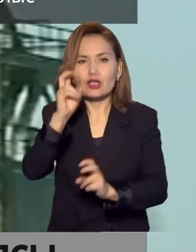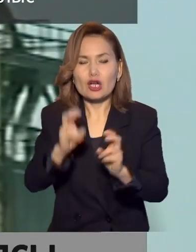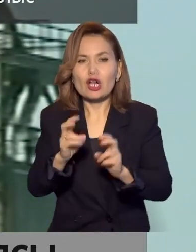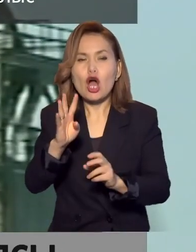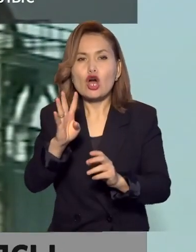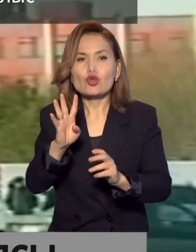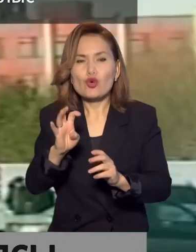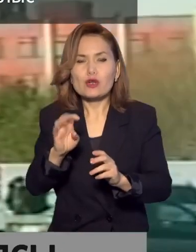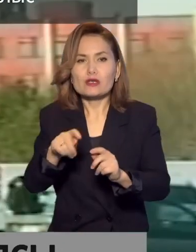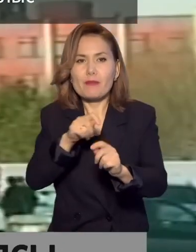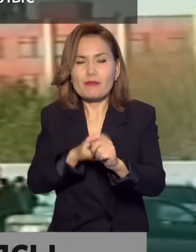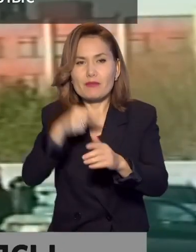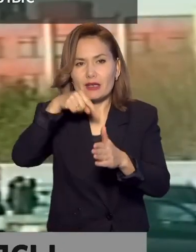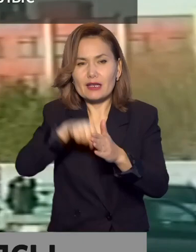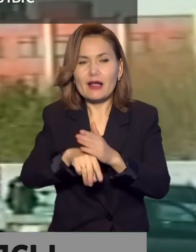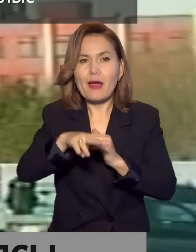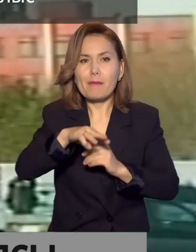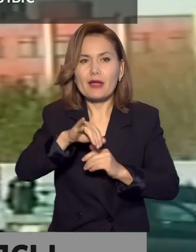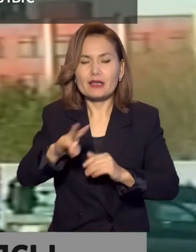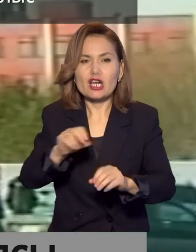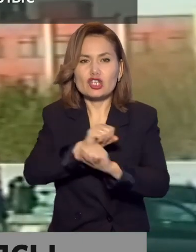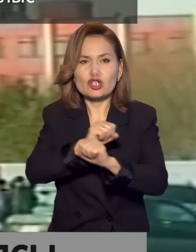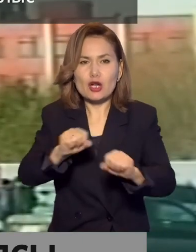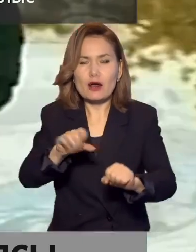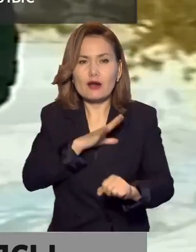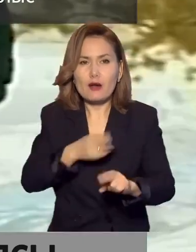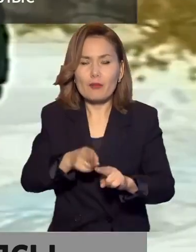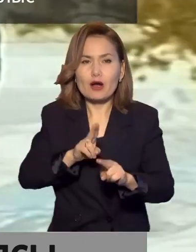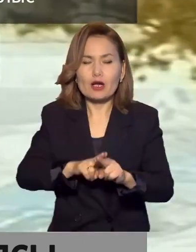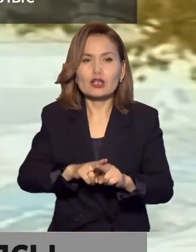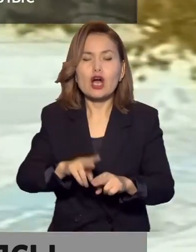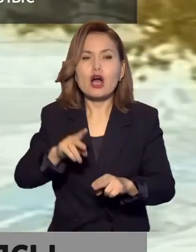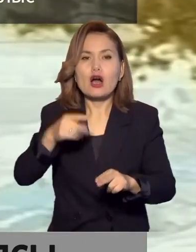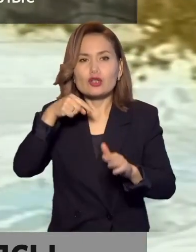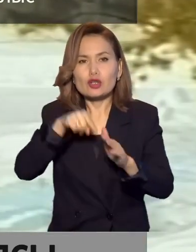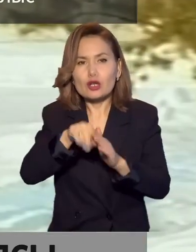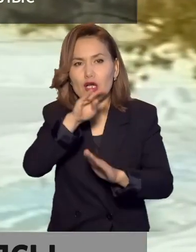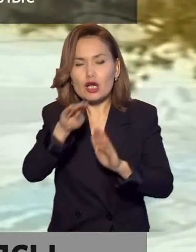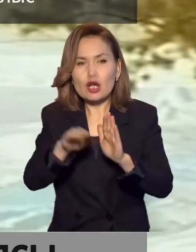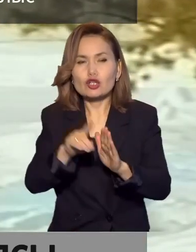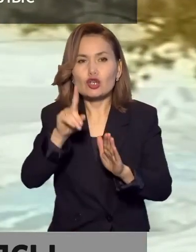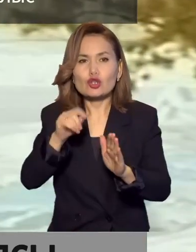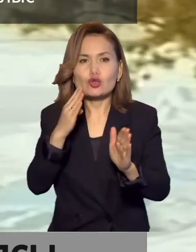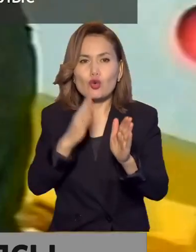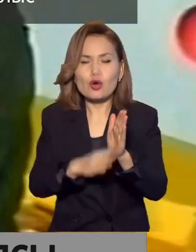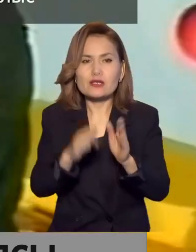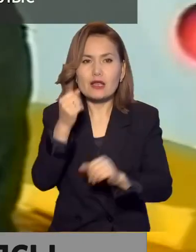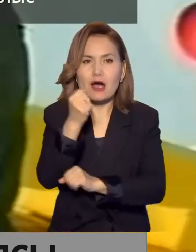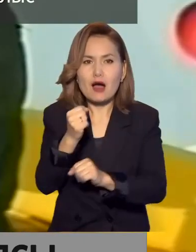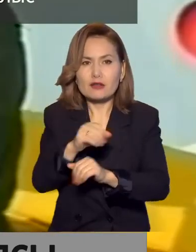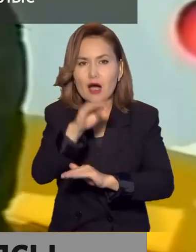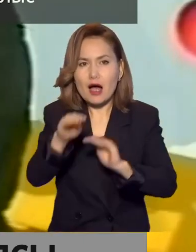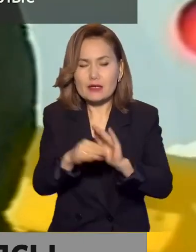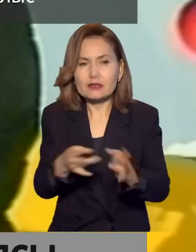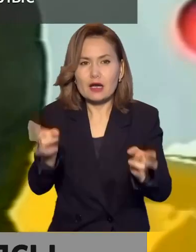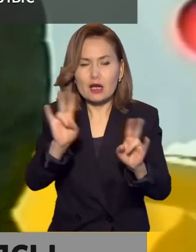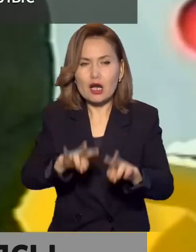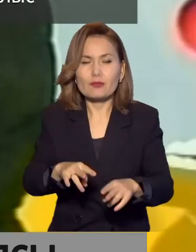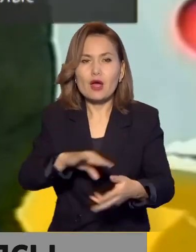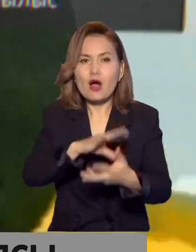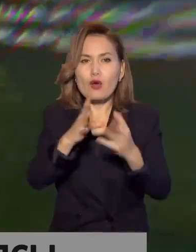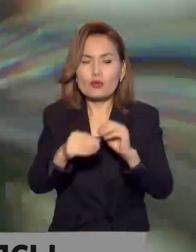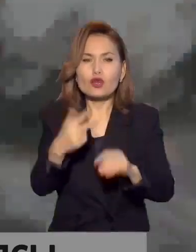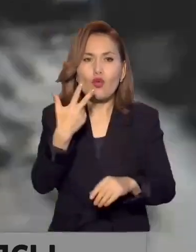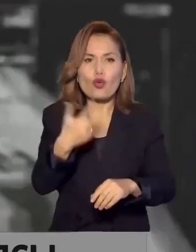терендікте метан жарылды. Ресми орғындар осы уақытта шақтада 191 адам болғаны жәрі айетті. Жарылыс салдарынан 30 адам